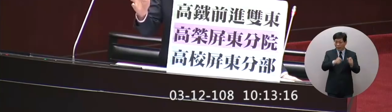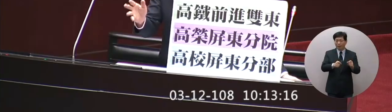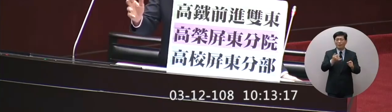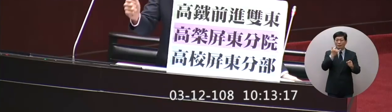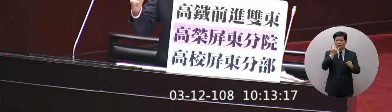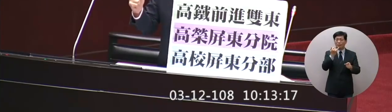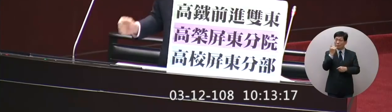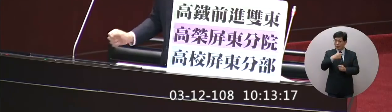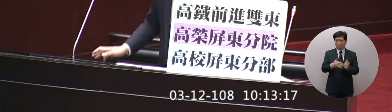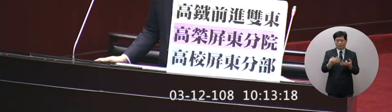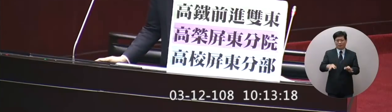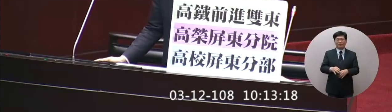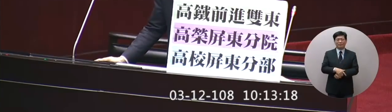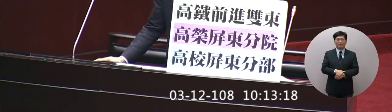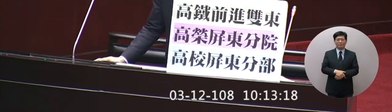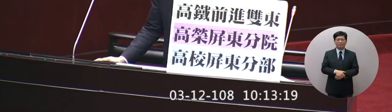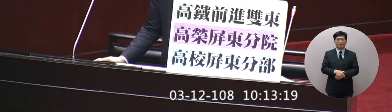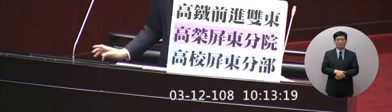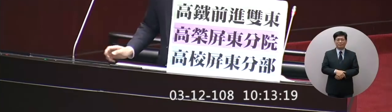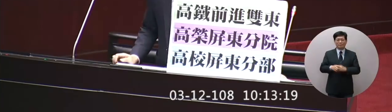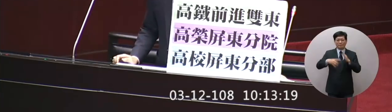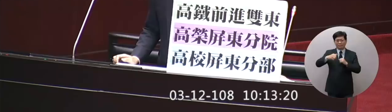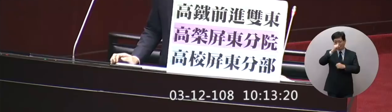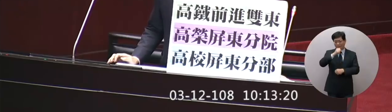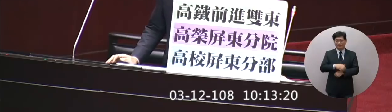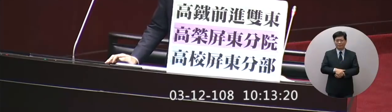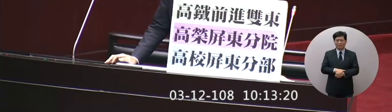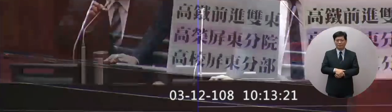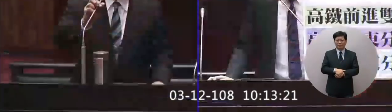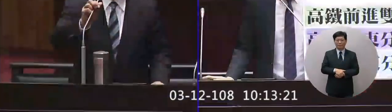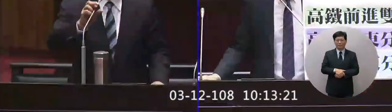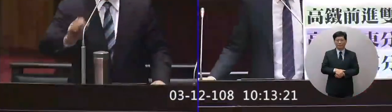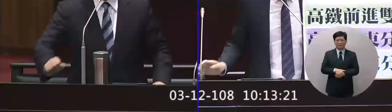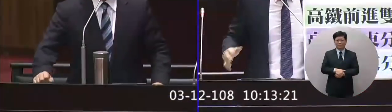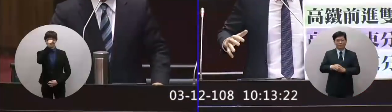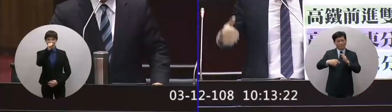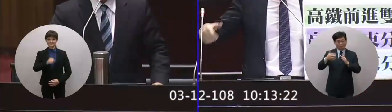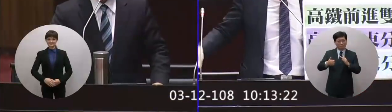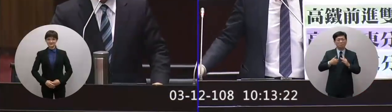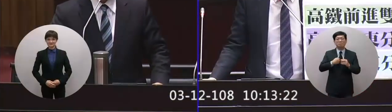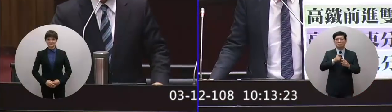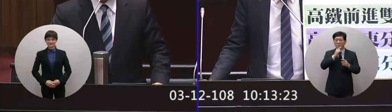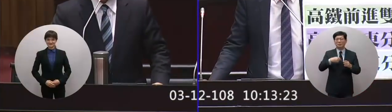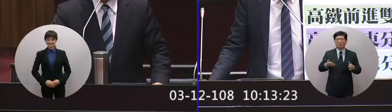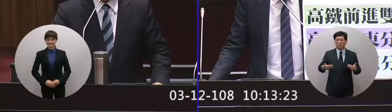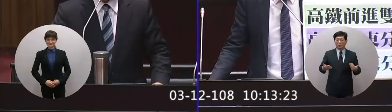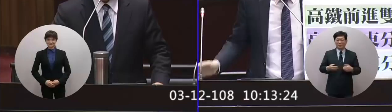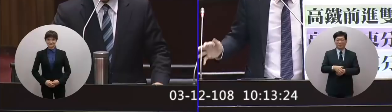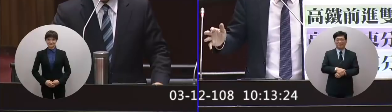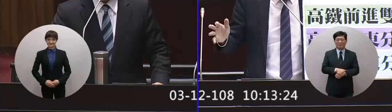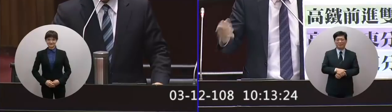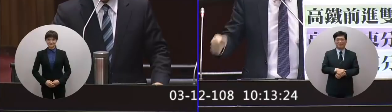多話你就說可以不可以這樣就好院長好好 委員你好院長為了反和一下緊張的氣氛